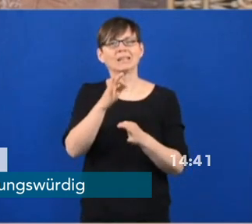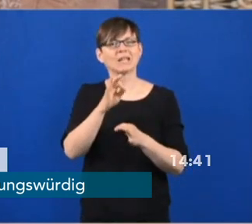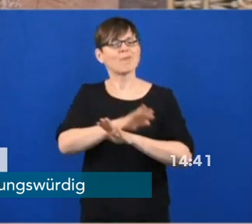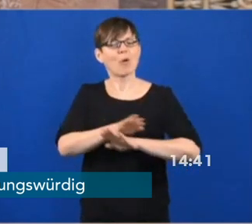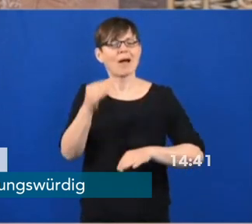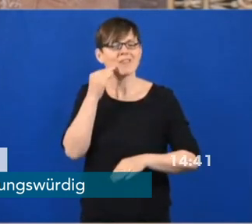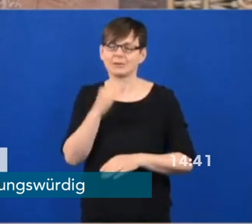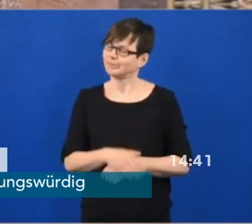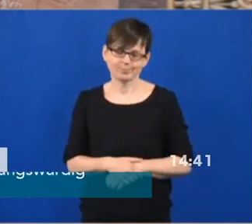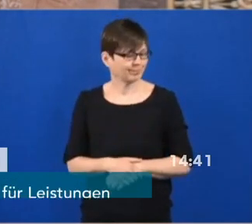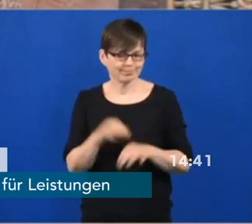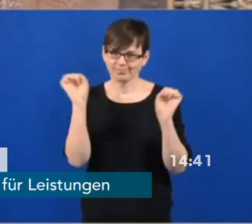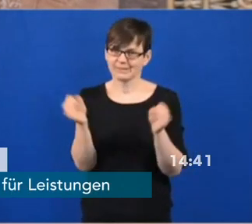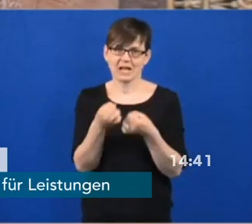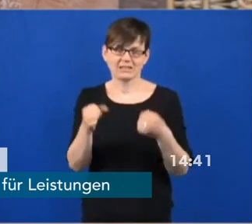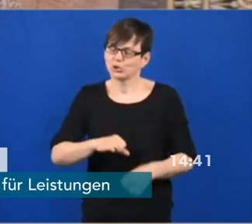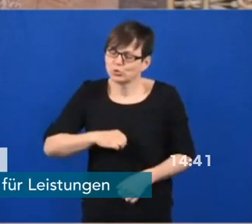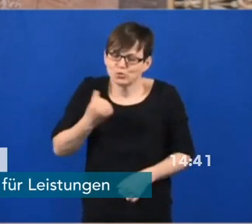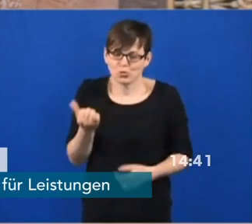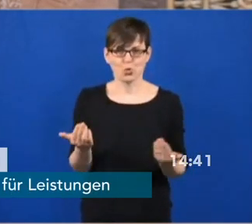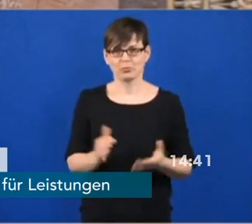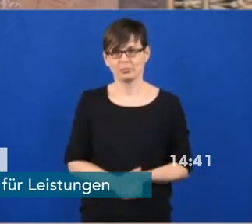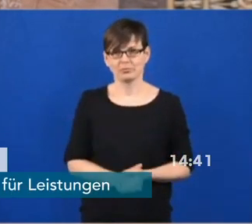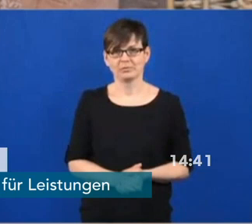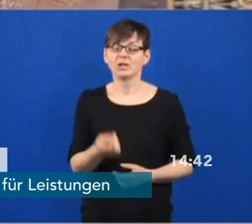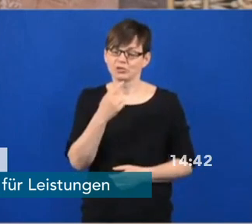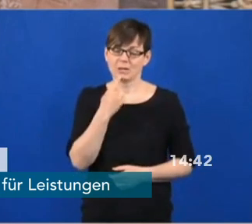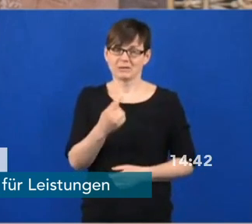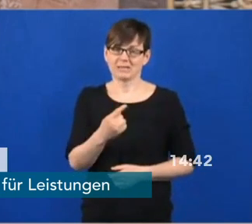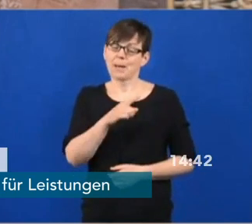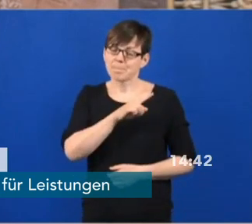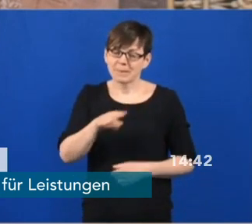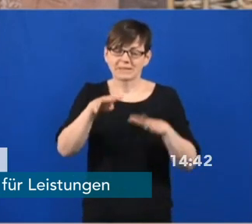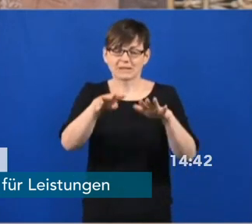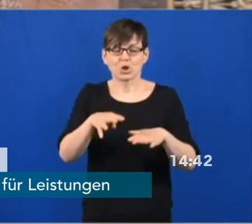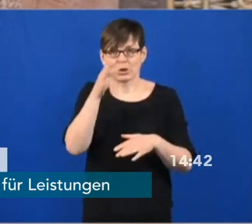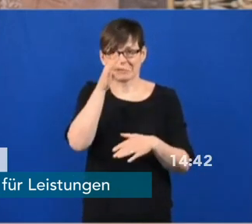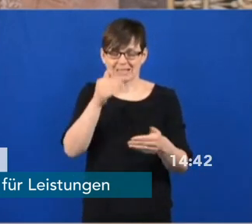zum 19.04. müssen wir uns die bisherigen Ausnahme